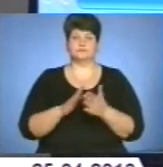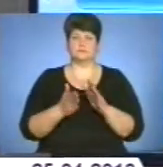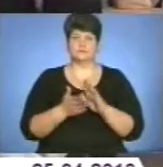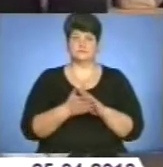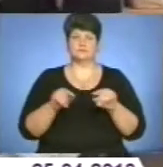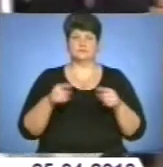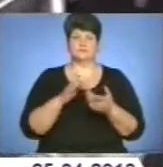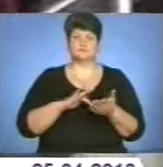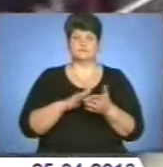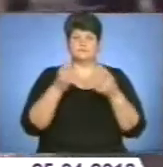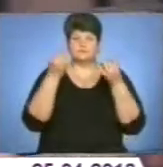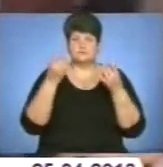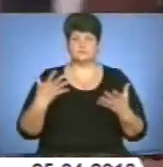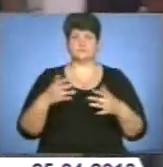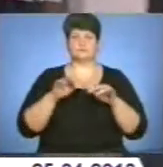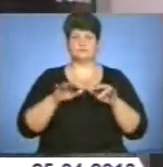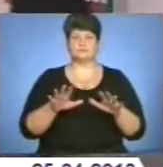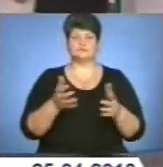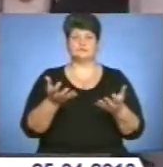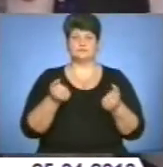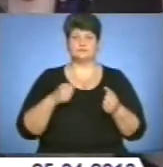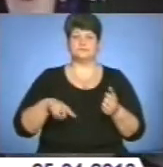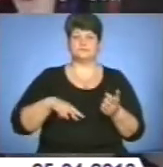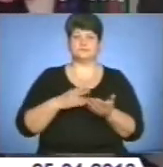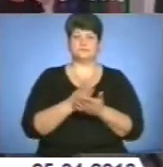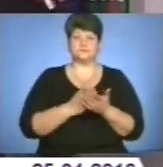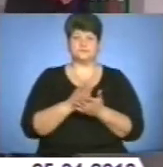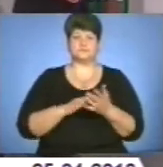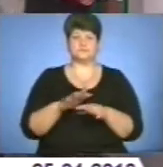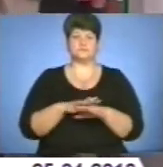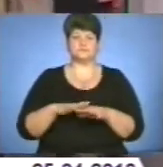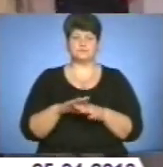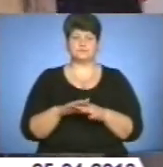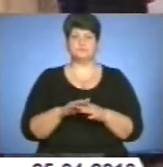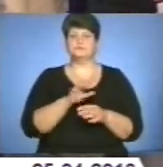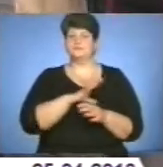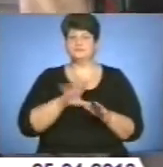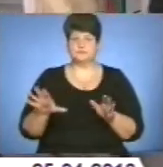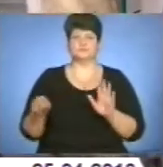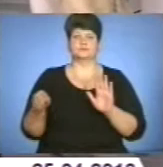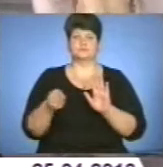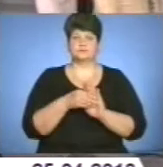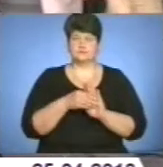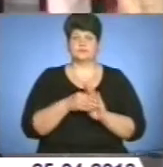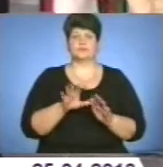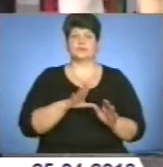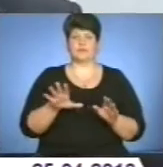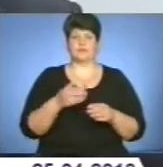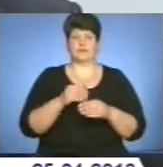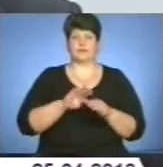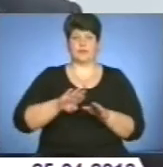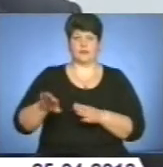спрощення процедур для отримання адміністративних послуг населенню, запобігання корупції та осунення посередництва.